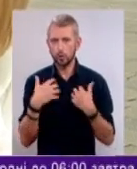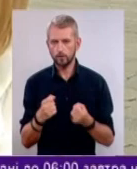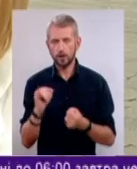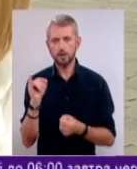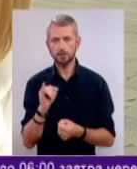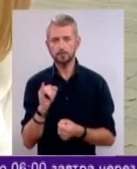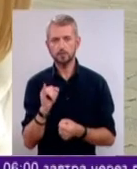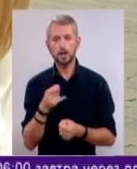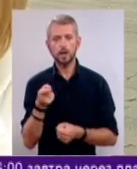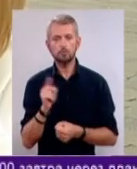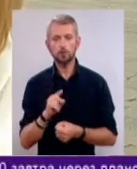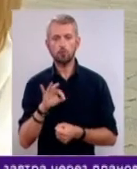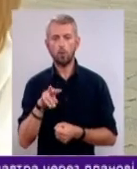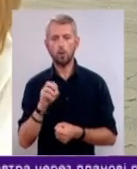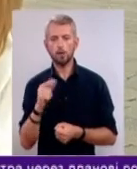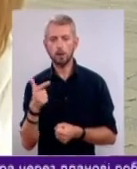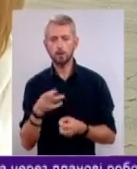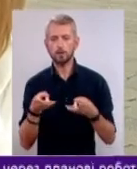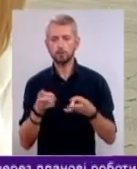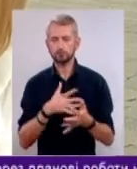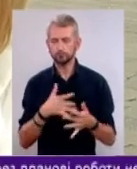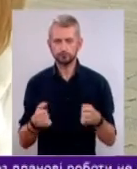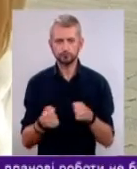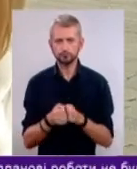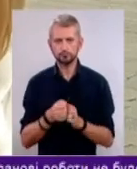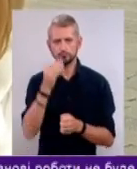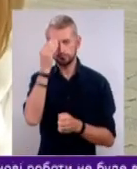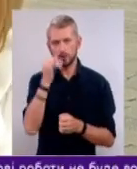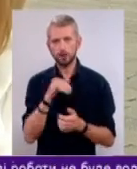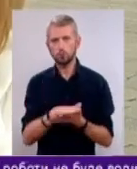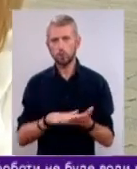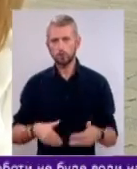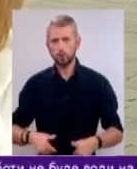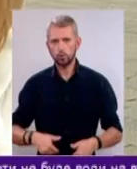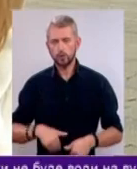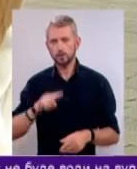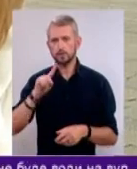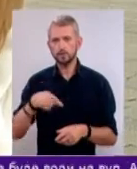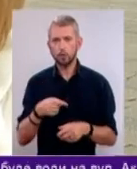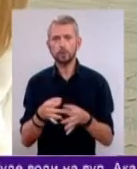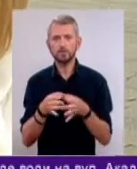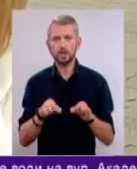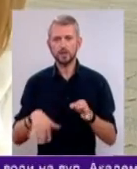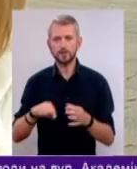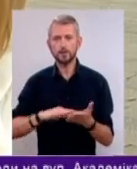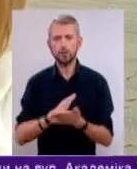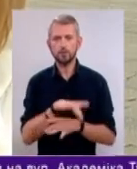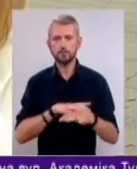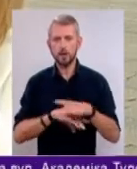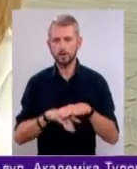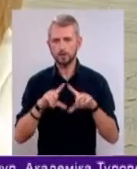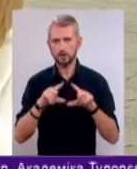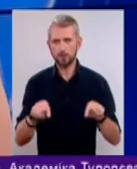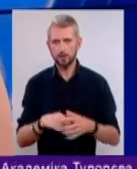І при цьому Олег залишається на своїх позиціях. І він продовжує голодування з вимогою звільнити всіх політв'язнів Кремля.